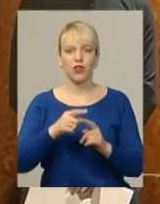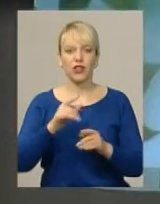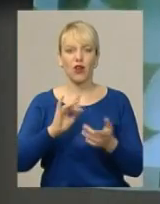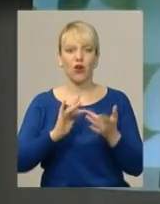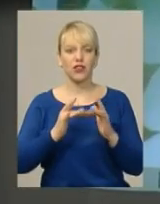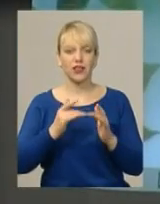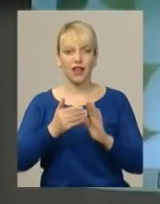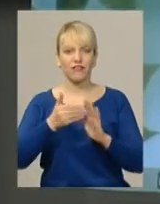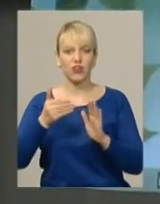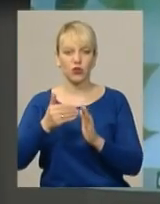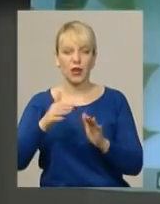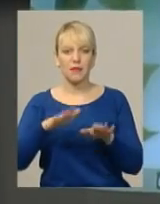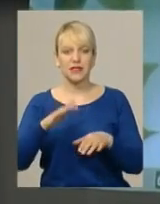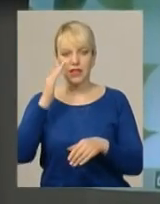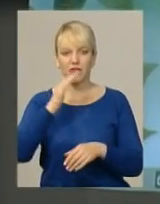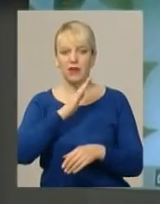батьків.